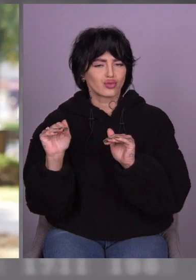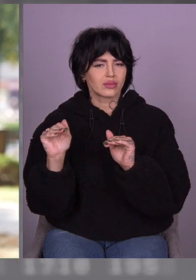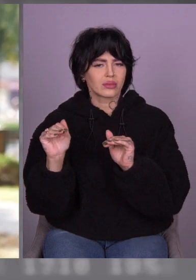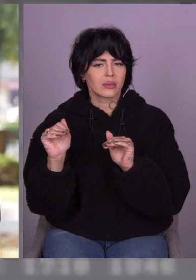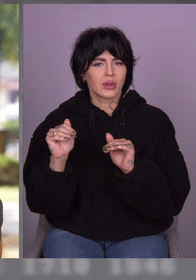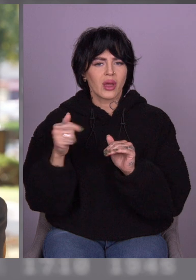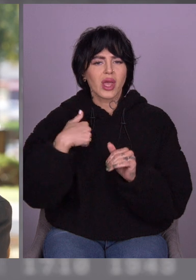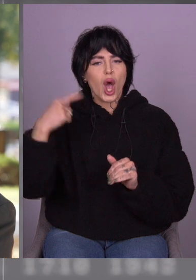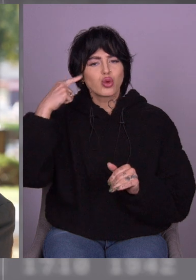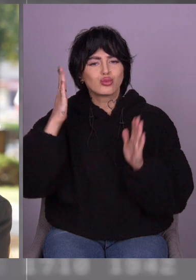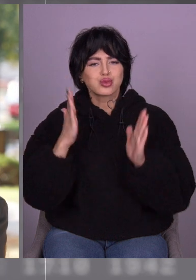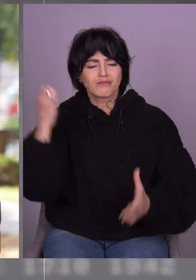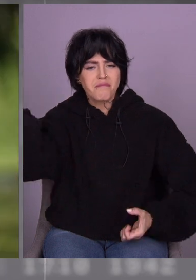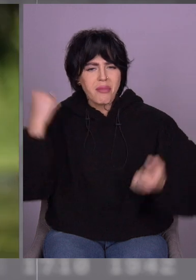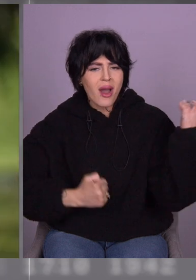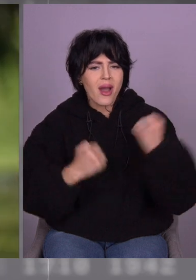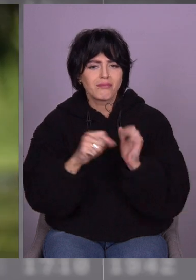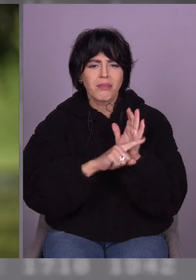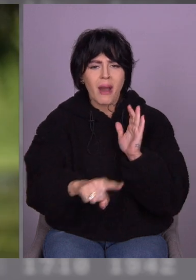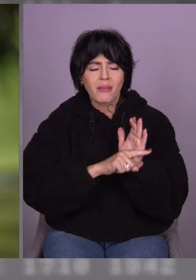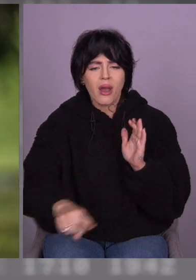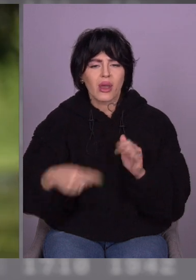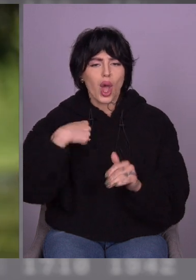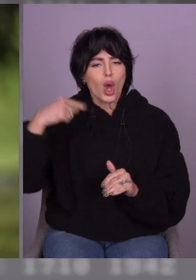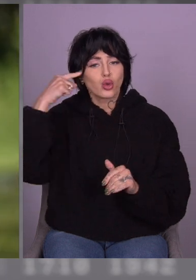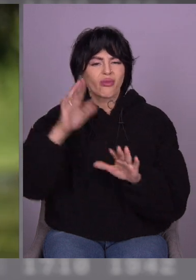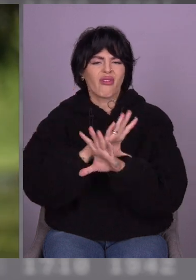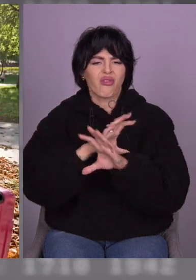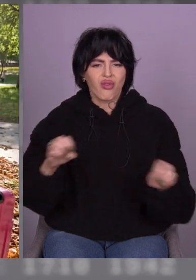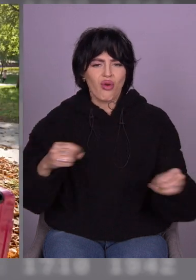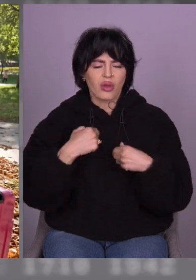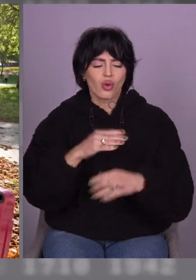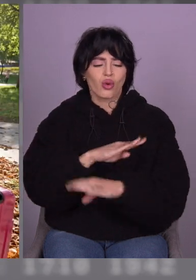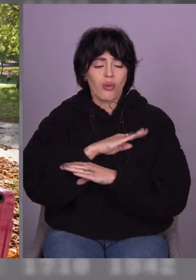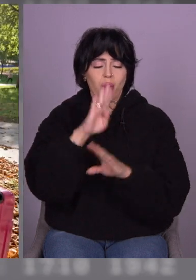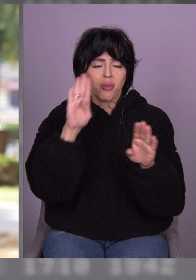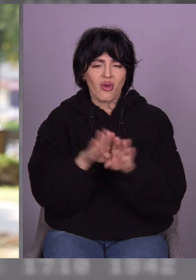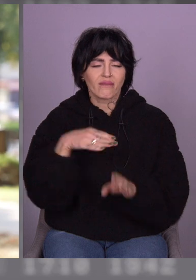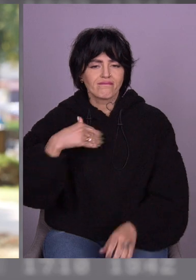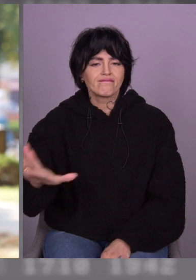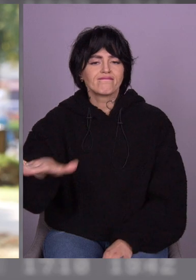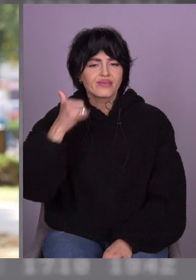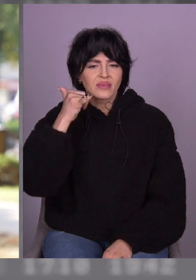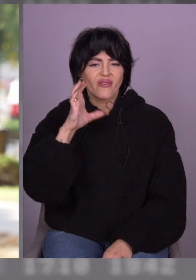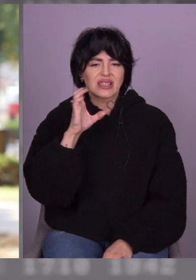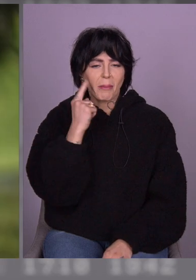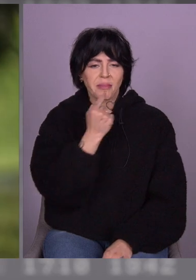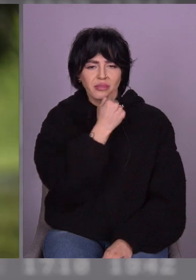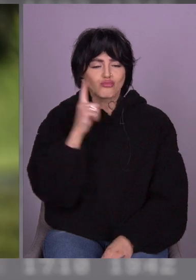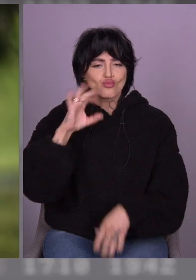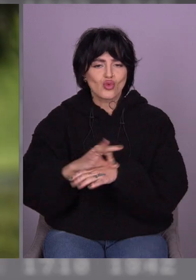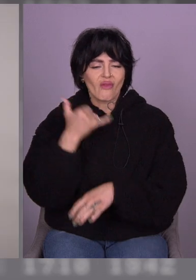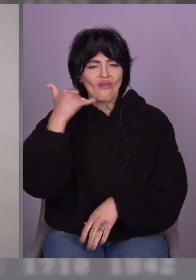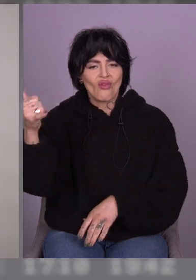будуть гради, що там, можливо, десь вже вони спустилися. я цікала, я думала, що це все. Але ми вибігли.